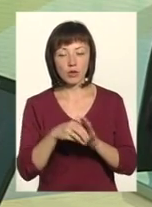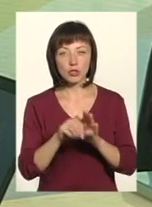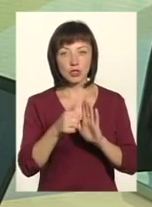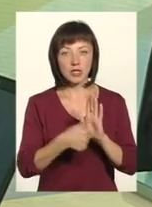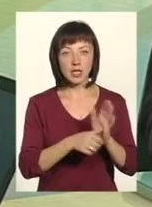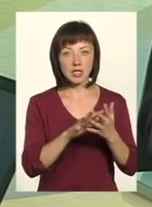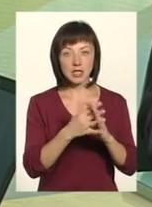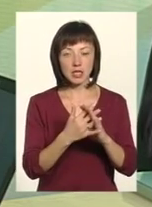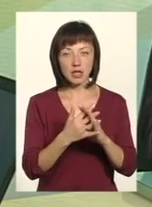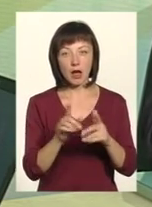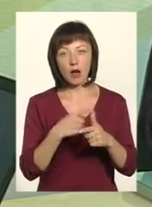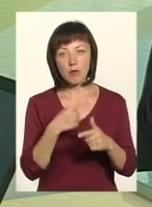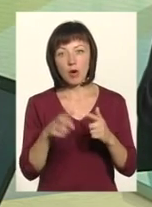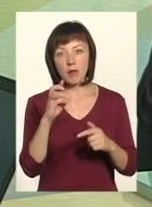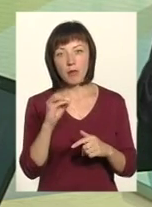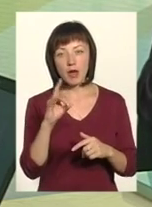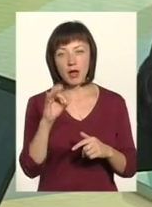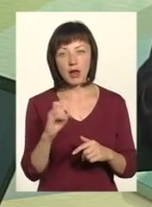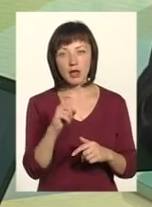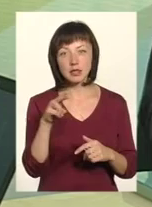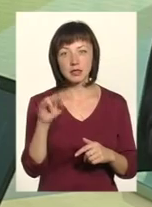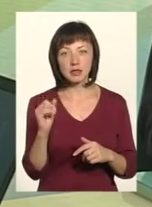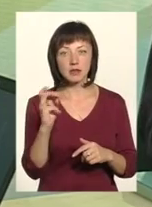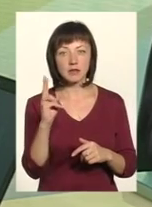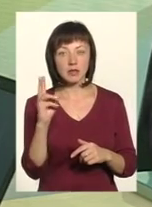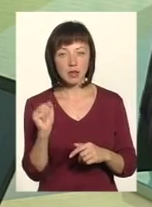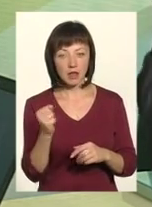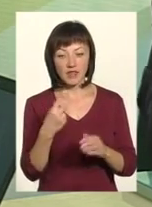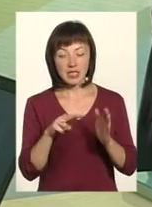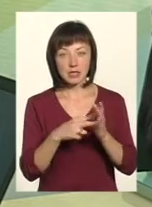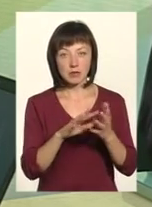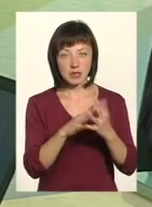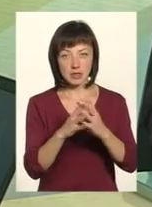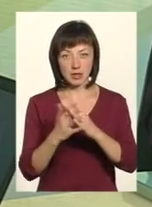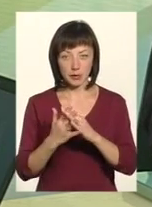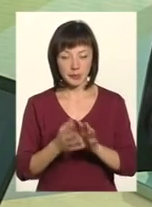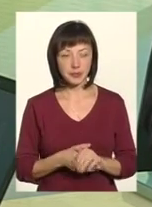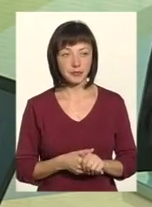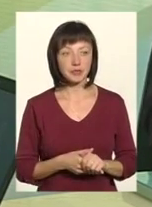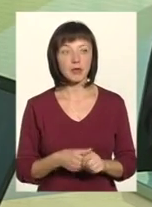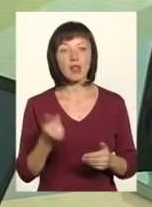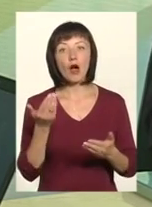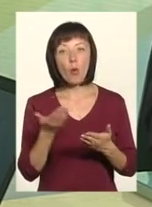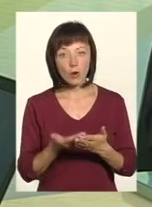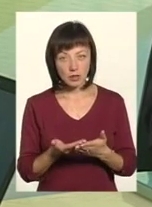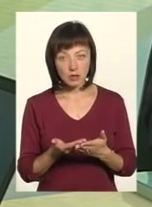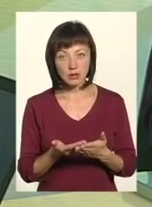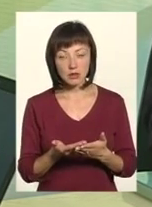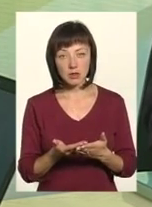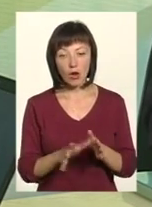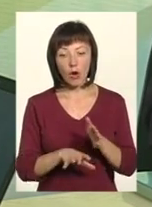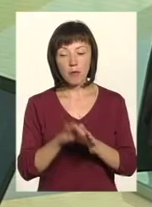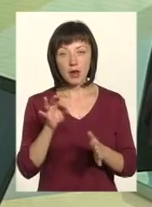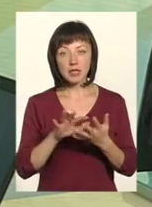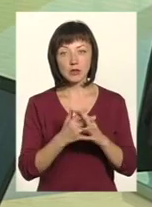сіл, чи Березівська, до складу якої входить 27 населених пунктів. Так ось, обрали сільського